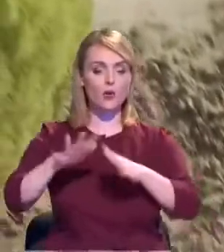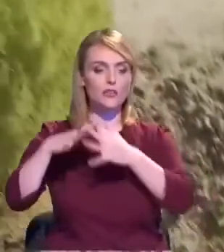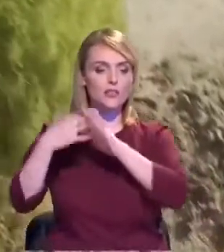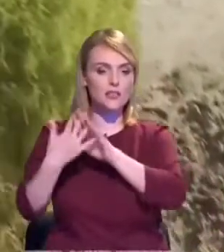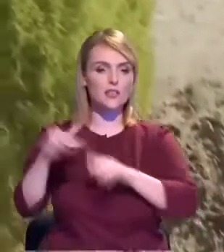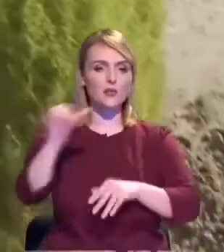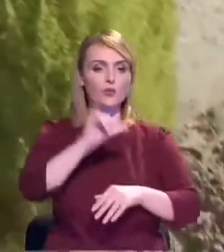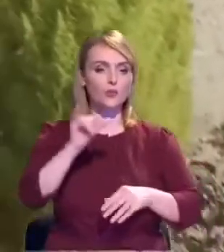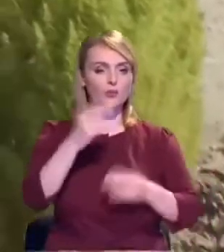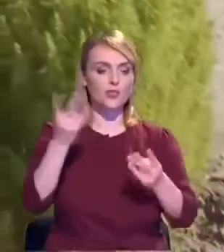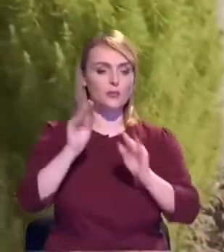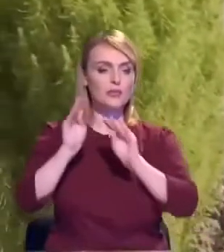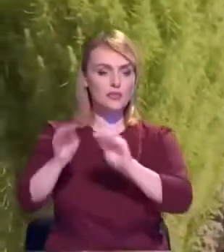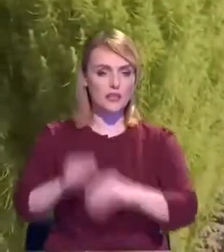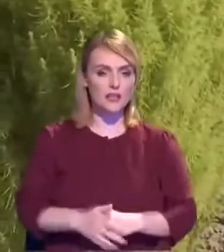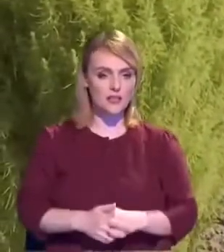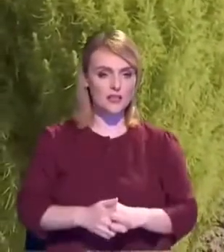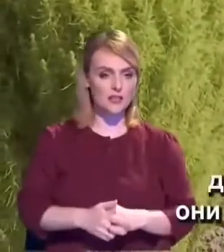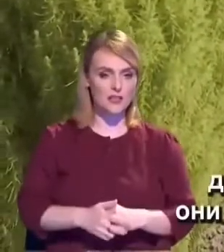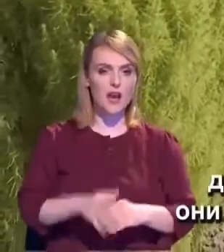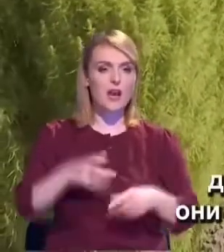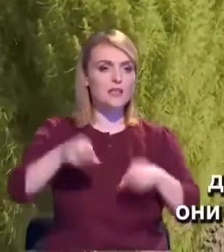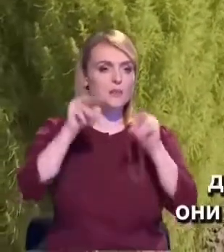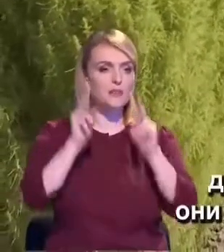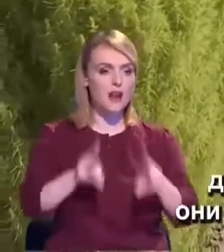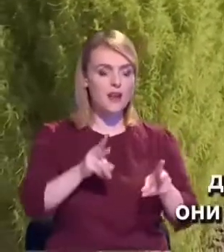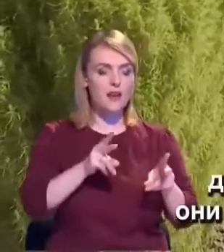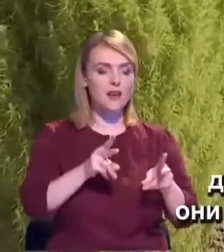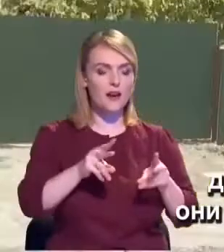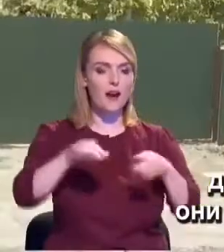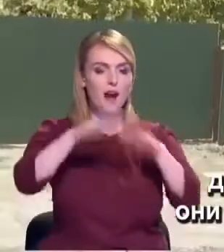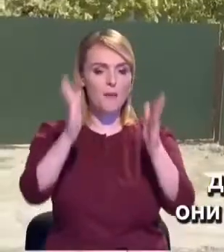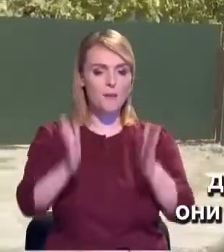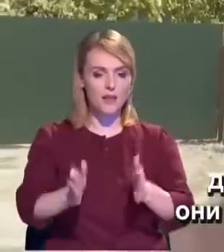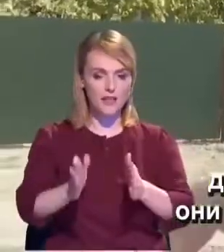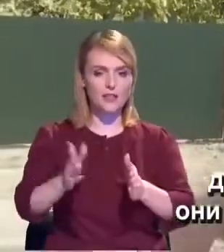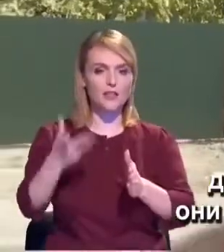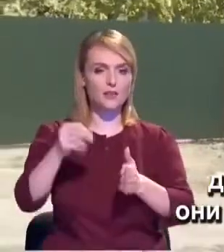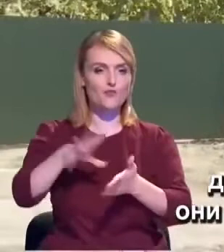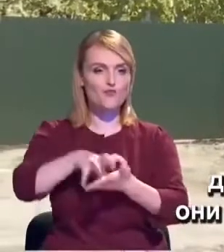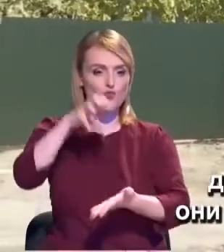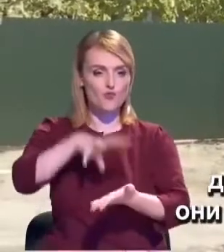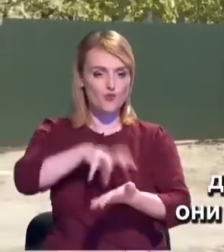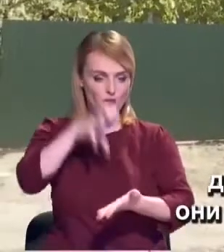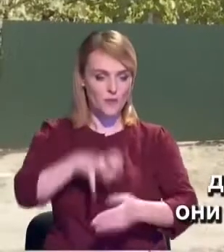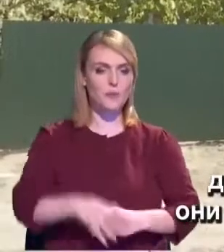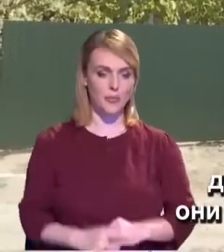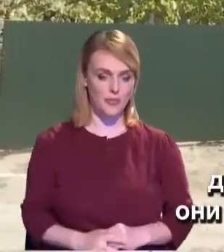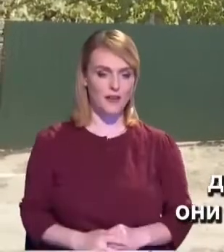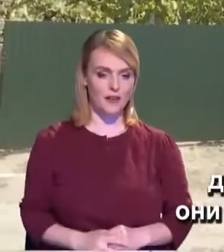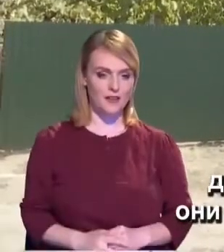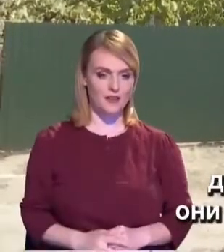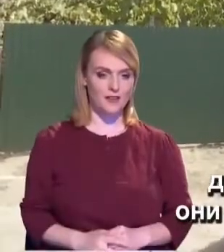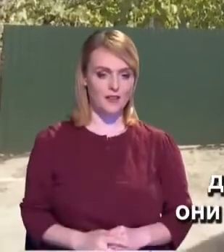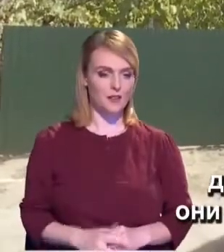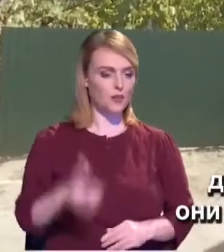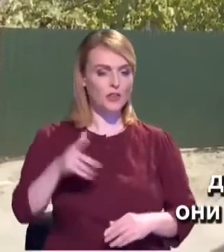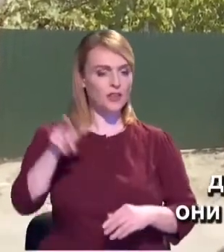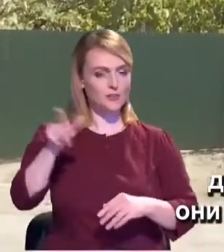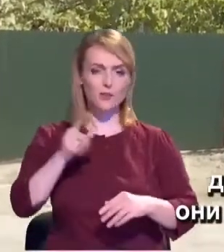să instaleze cămini cu pompe suplimentar, fiindcă dânșii se află mai jos decât cota